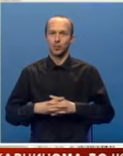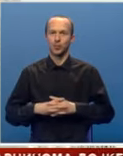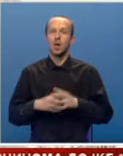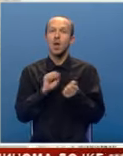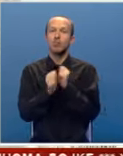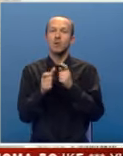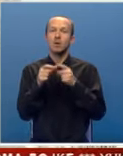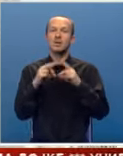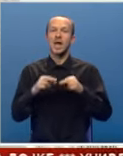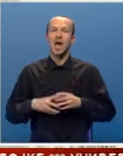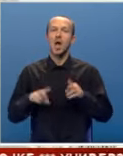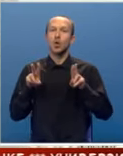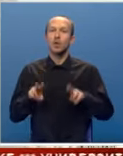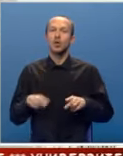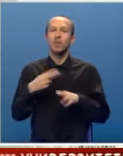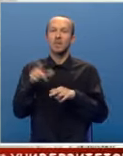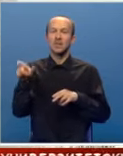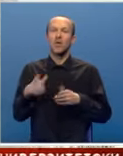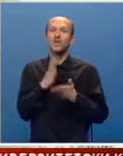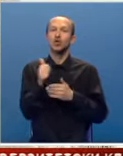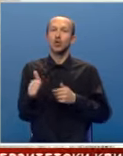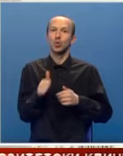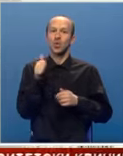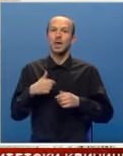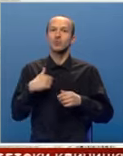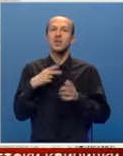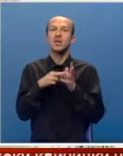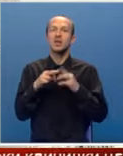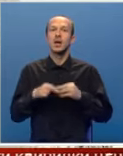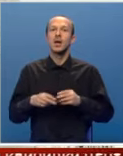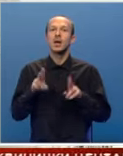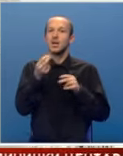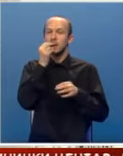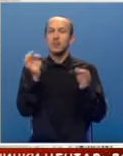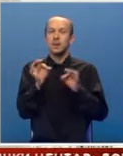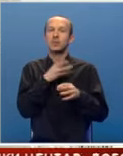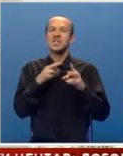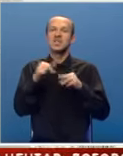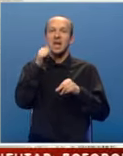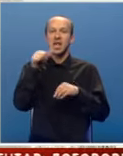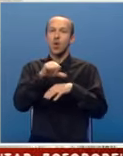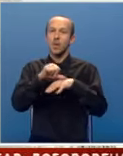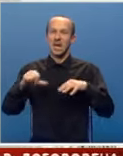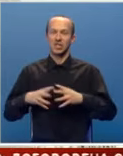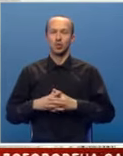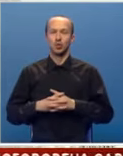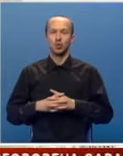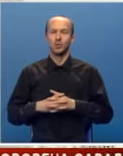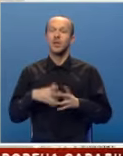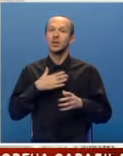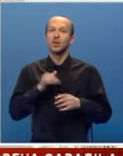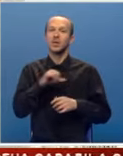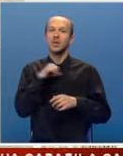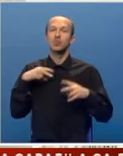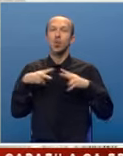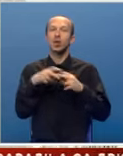Borba sa konkretnom pacijentnjom. Već godinu danas smo mi na poslu reživinu Isredne pripremali se za ovaj dan za tu operaciju. Drago me da